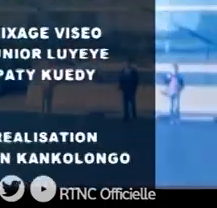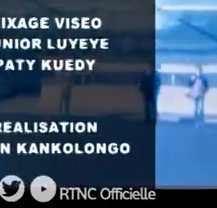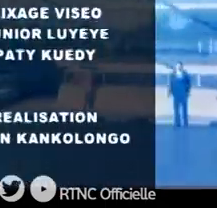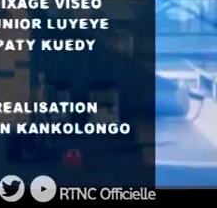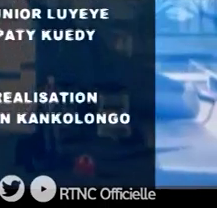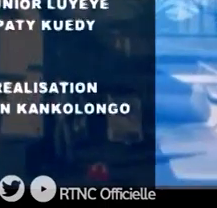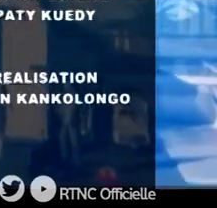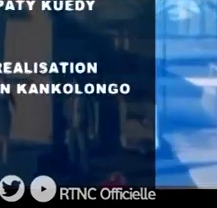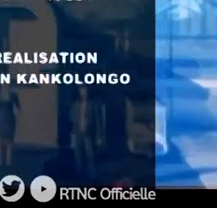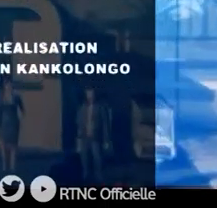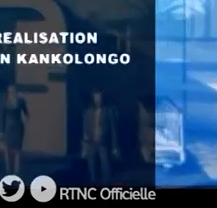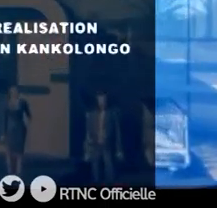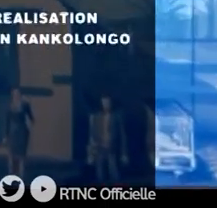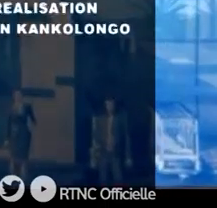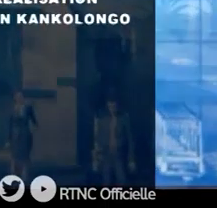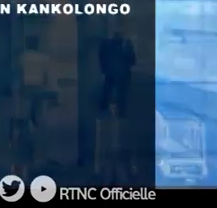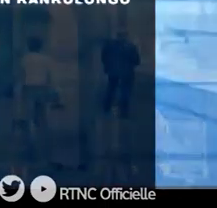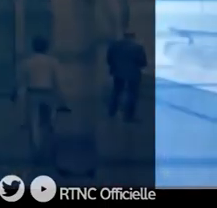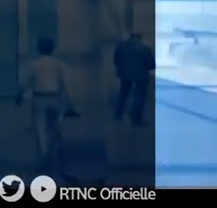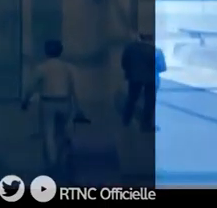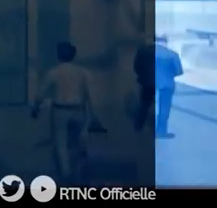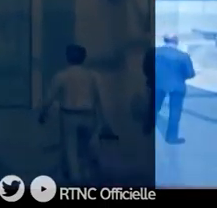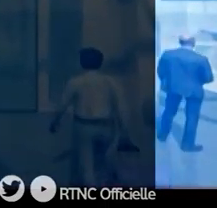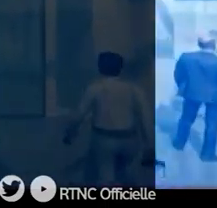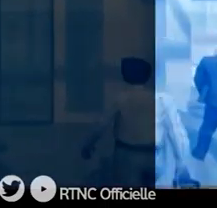Sous ...